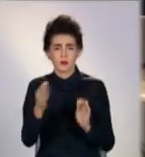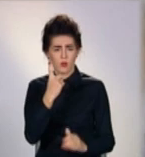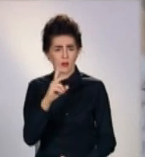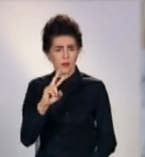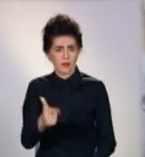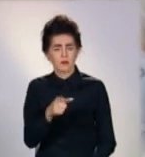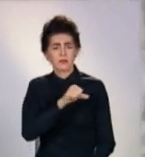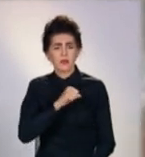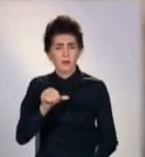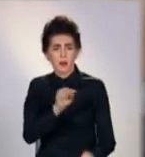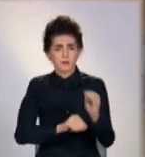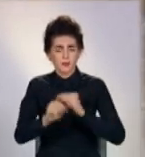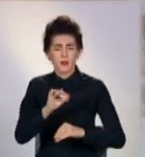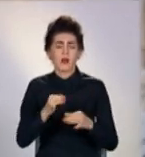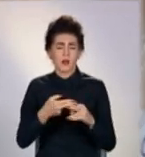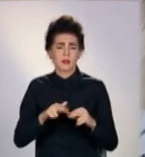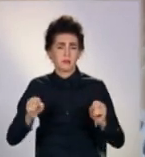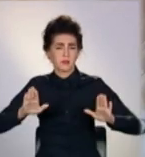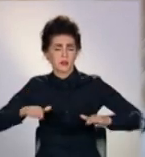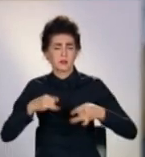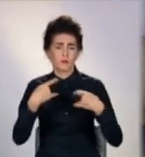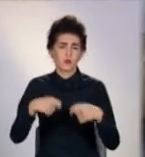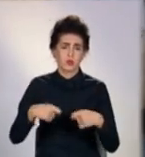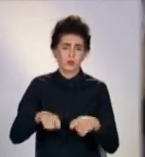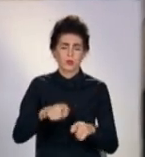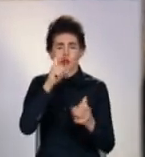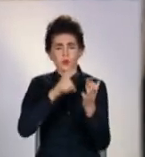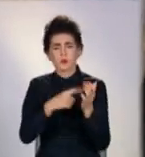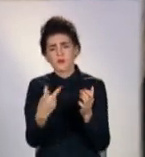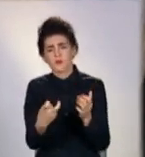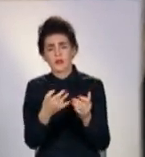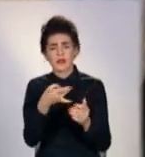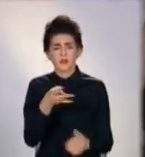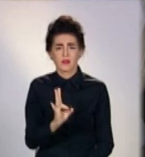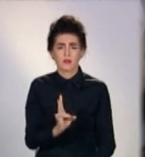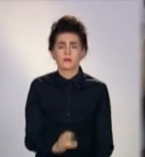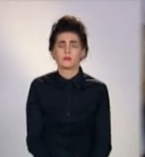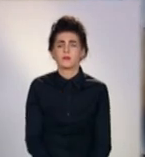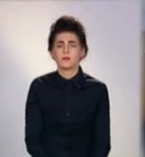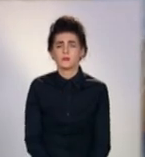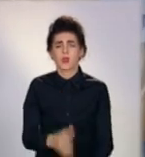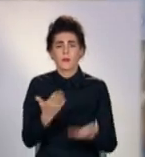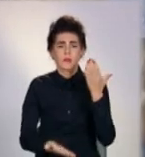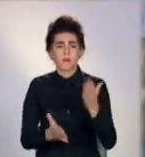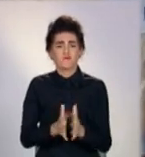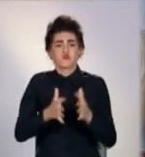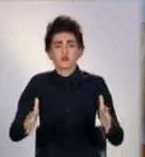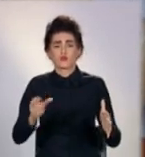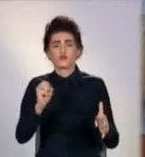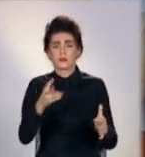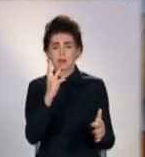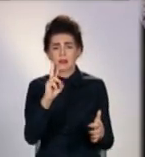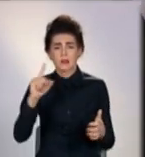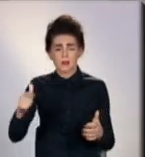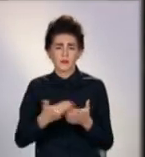вирощує, продає свіску птицю. Ось цю, туди візьмемо курицю – 200 гривень. Куриця побольше трьох кілограмовая –